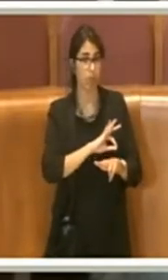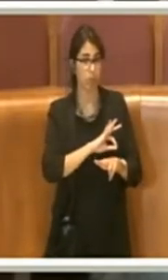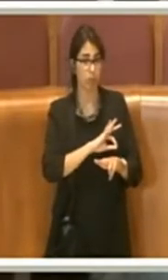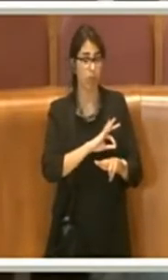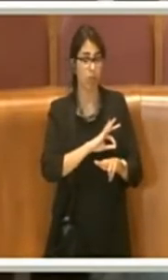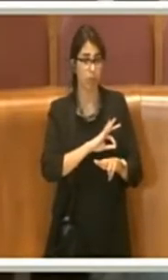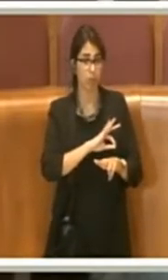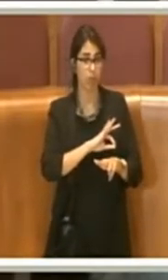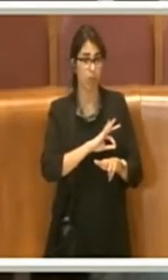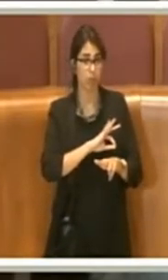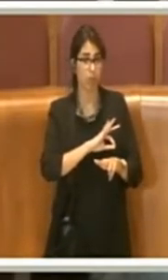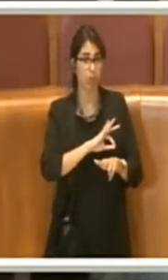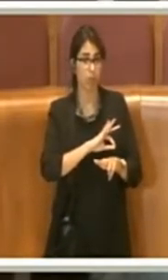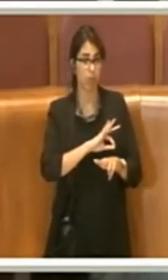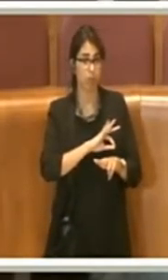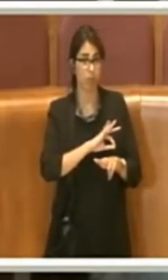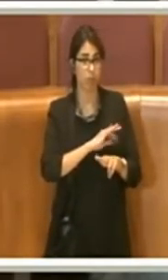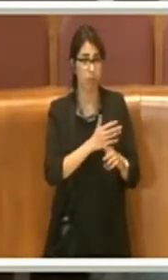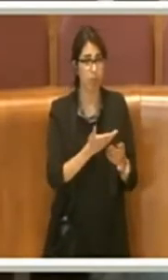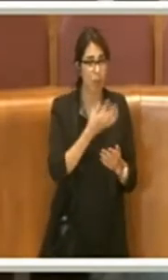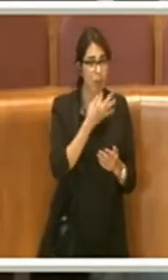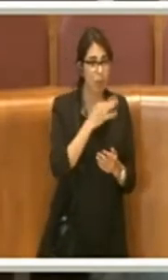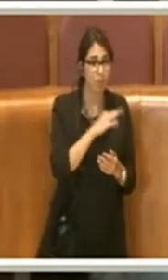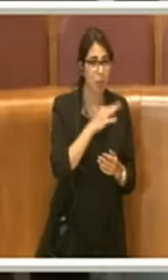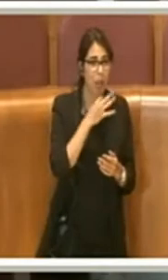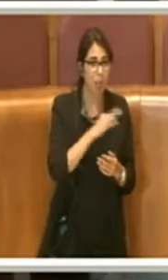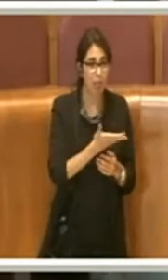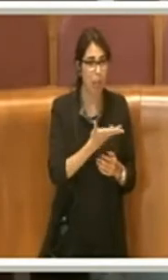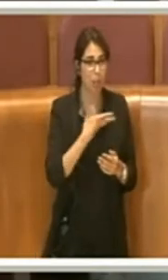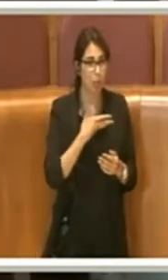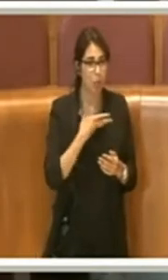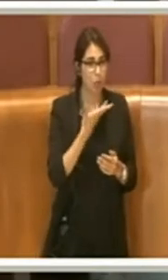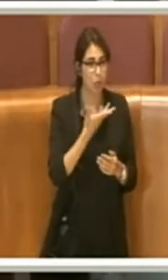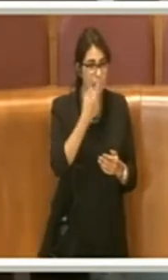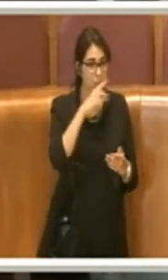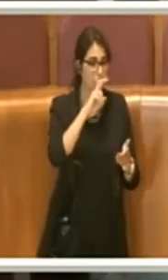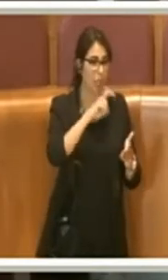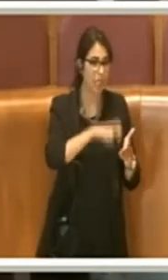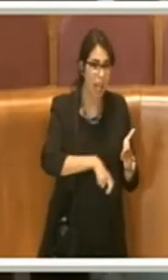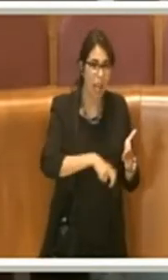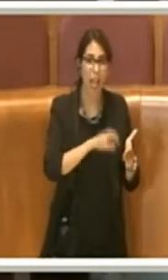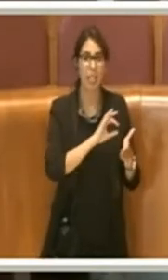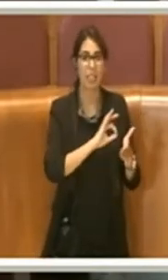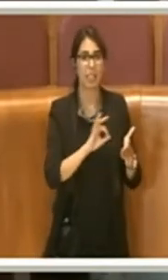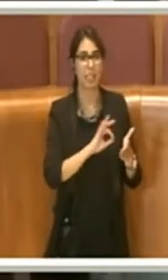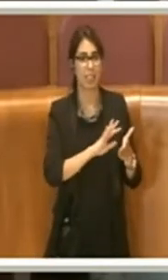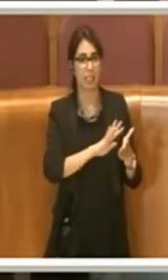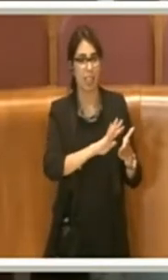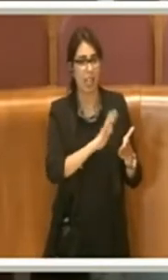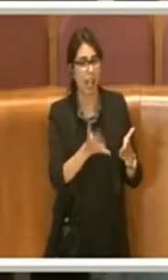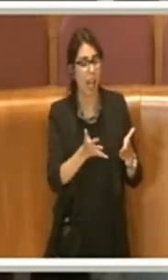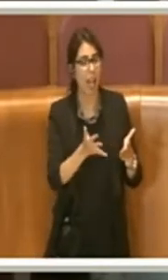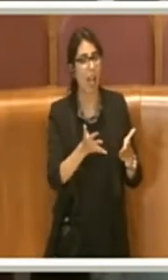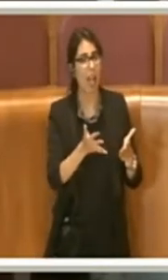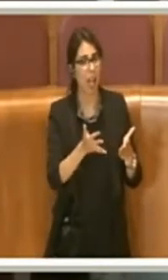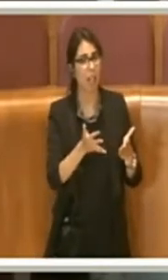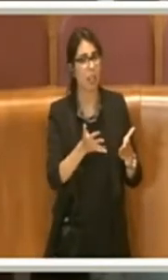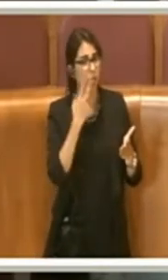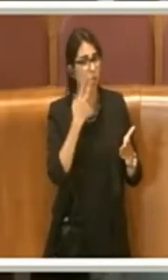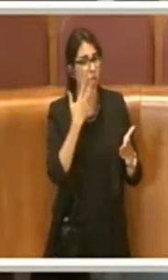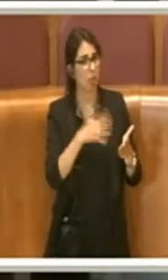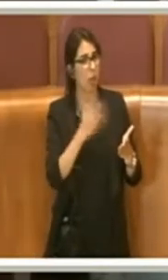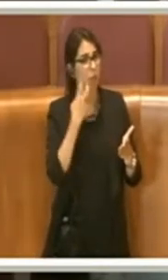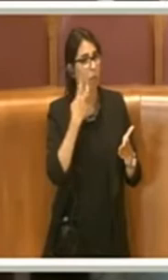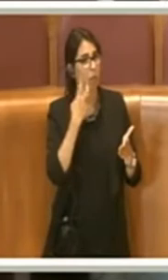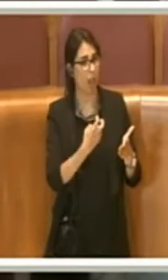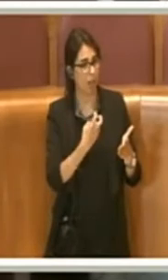tutti gli emolumenti, le imposte, le tasse, tutto quanto è previsto da